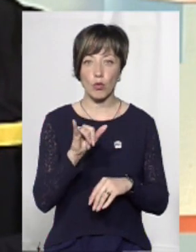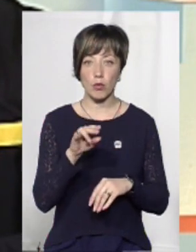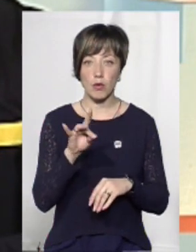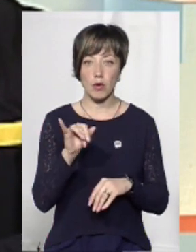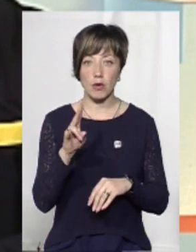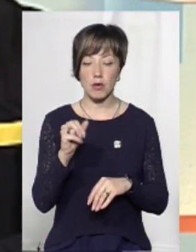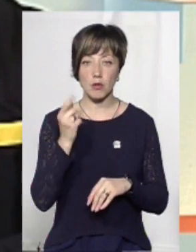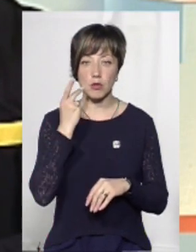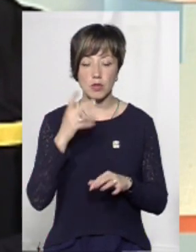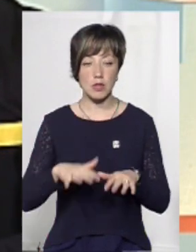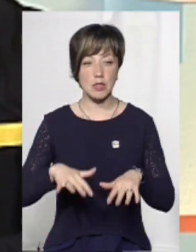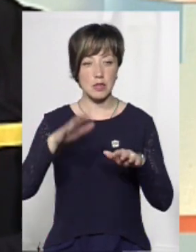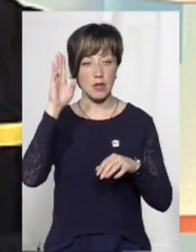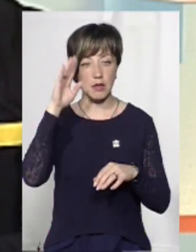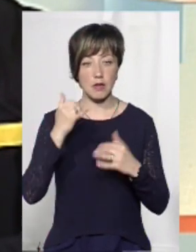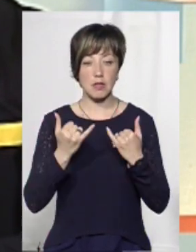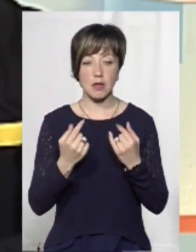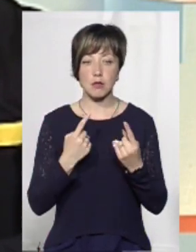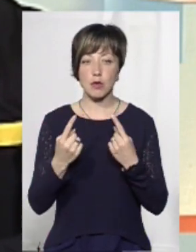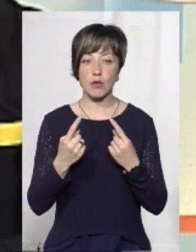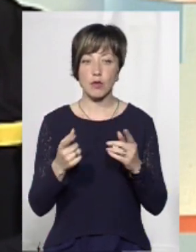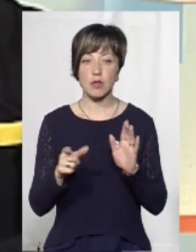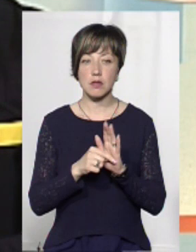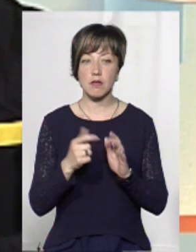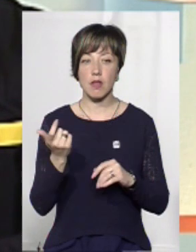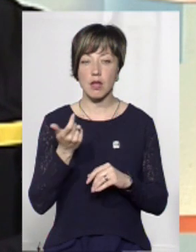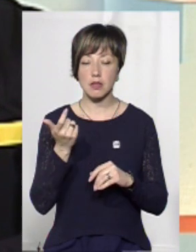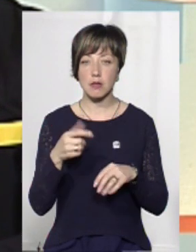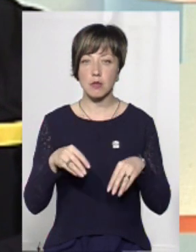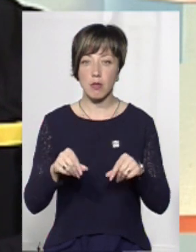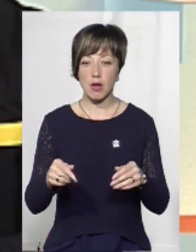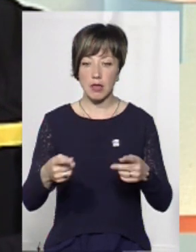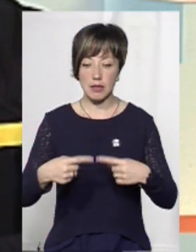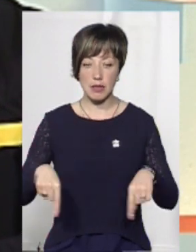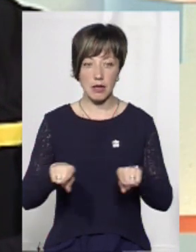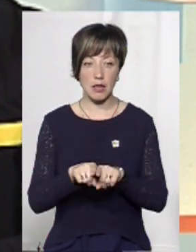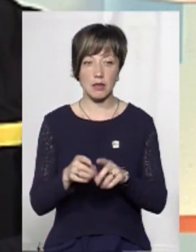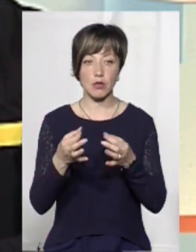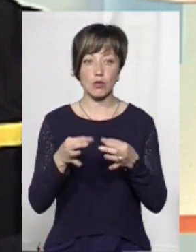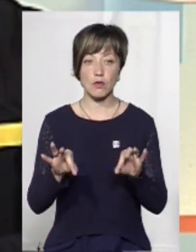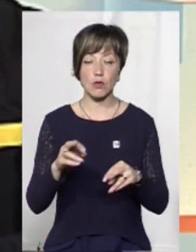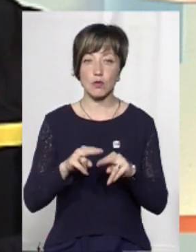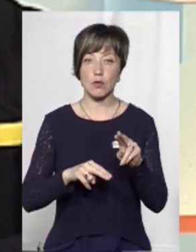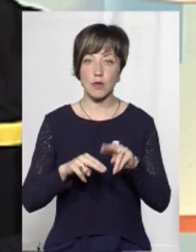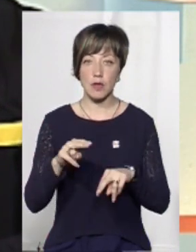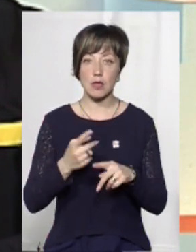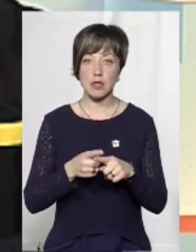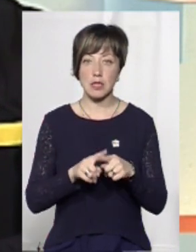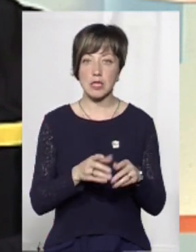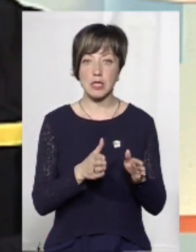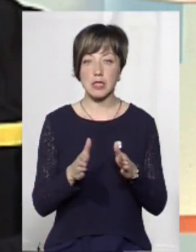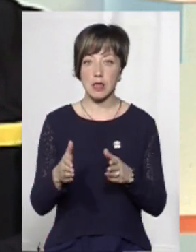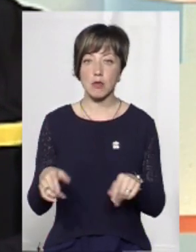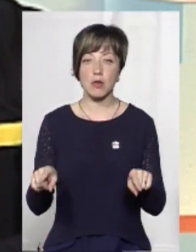постійно заливає. Зараз йдуть перемовини з власником земельної ділянки, щоб він дозволив збудувати на ній водовідні системи.